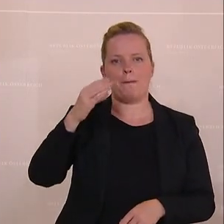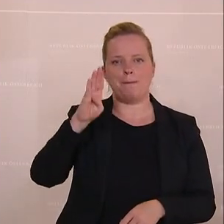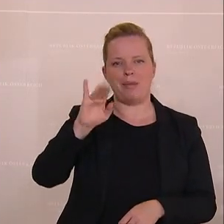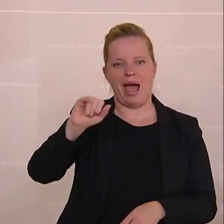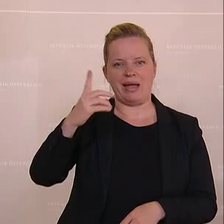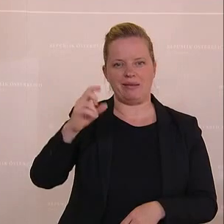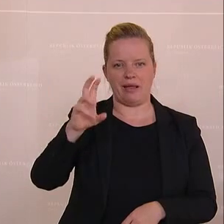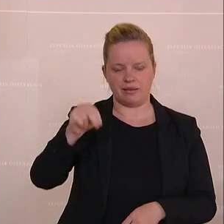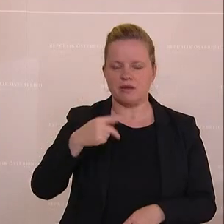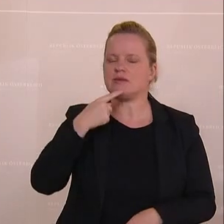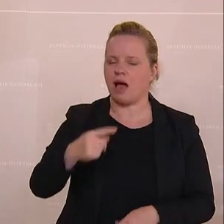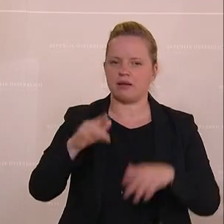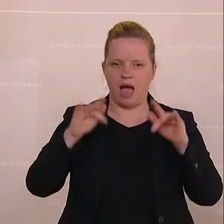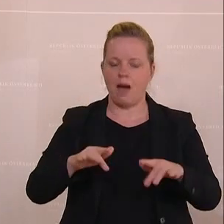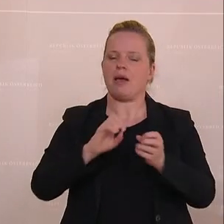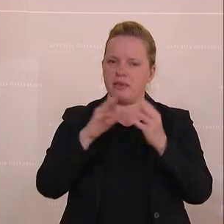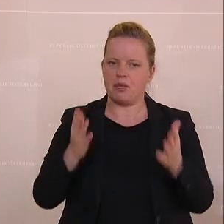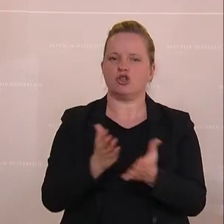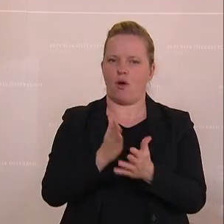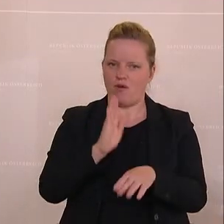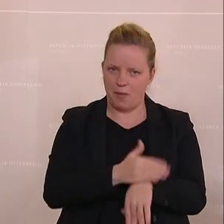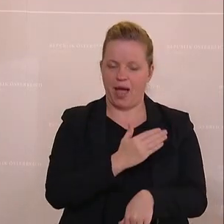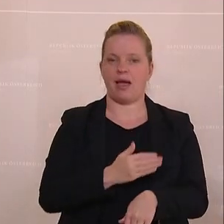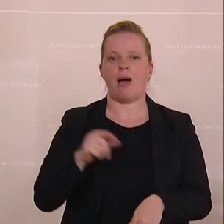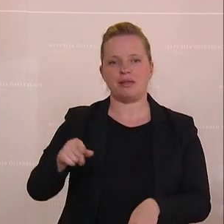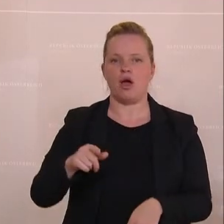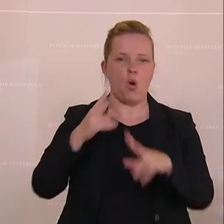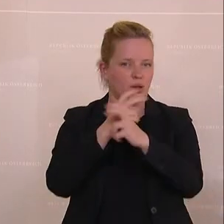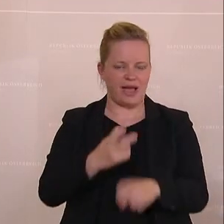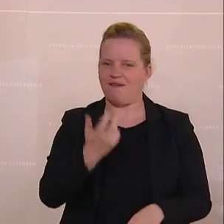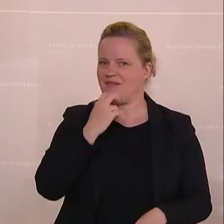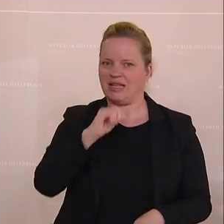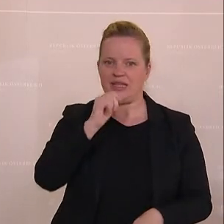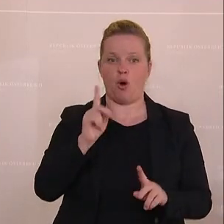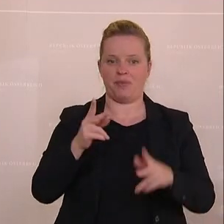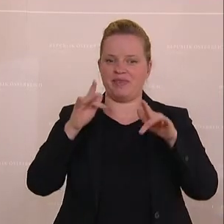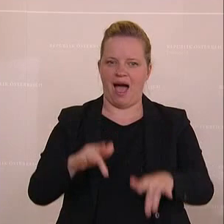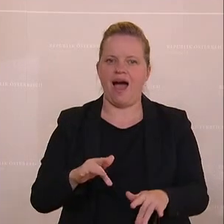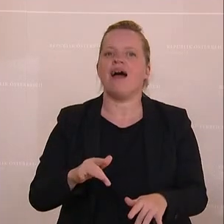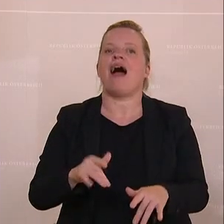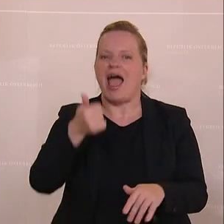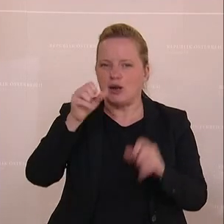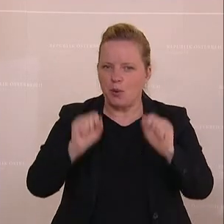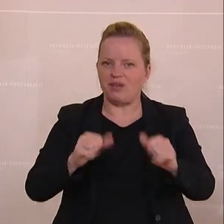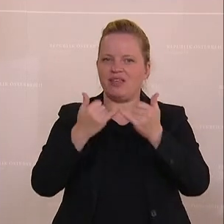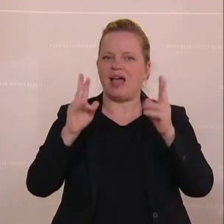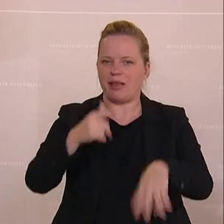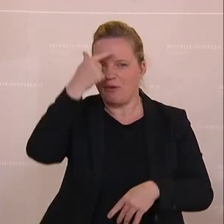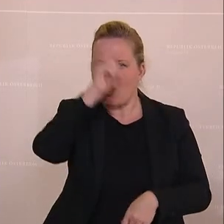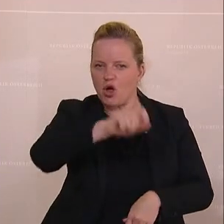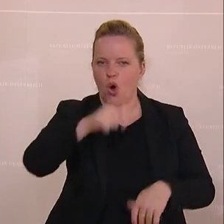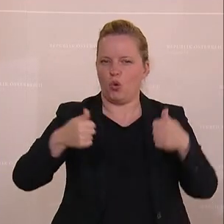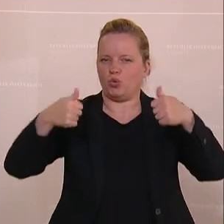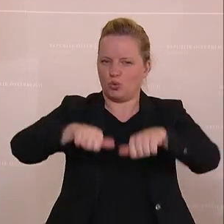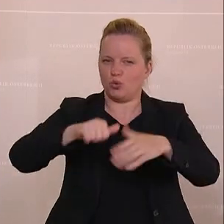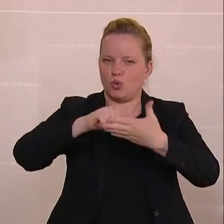wollen sie es nicht wahrhaben, weil sie Verorde daran gefunden haben, wie man die Menschen unter Druck setzen kann. Wir sind die einzigen, die immer dagegen gehalten haben. Und wir werden das